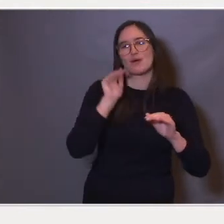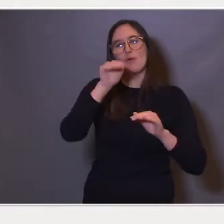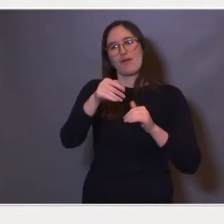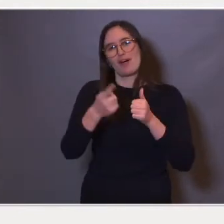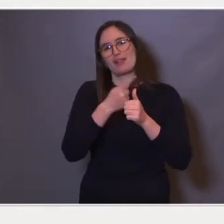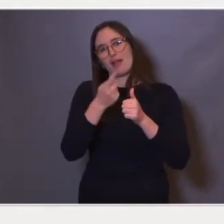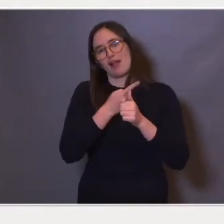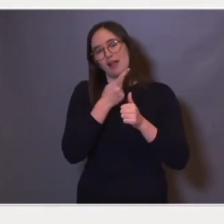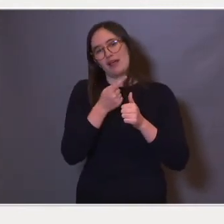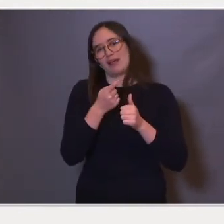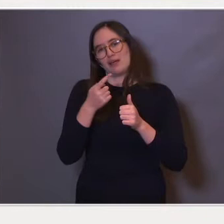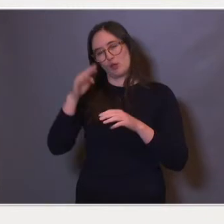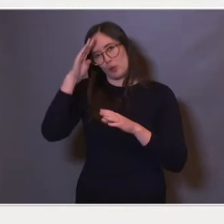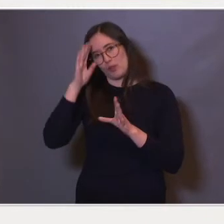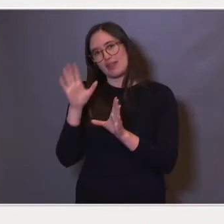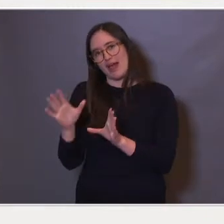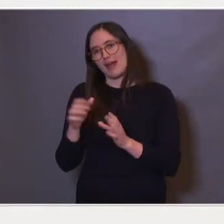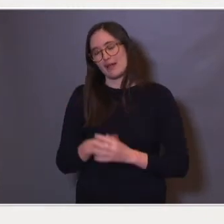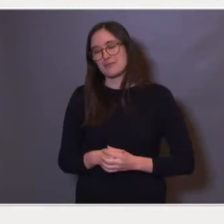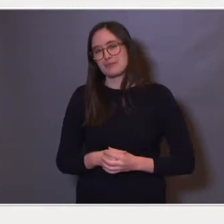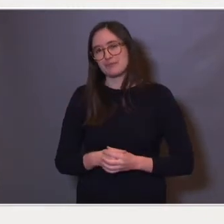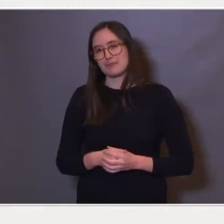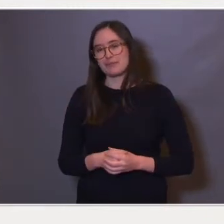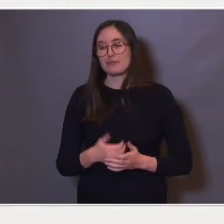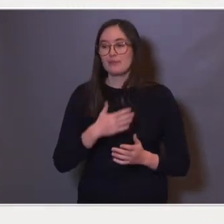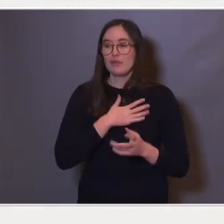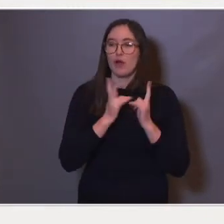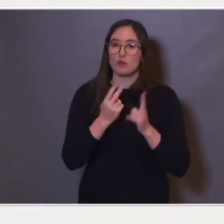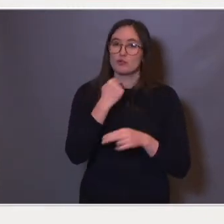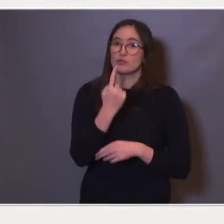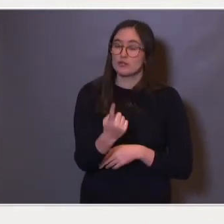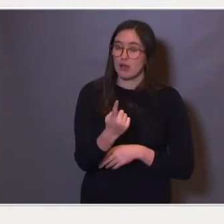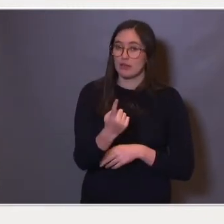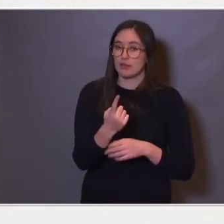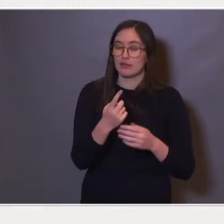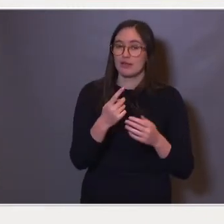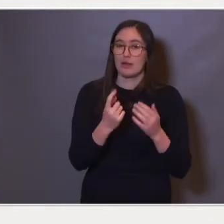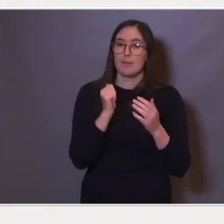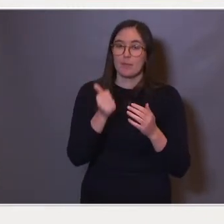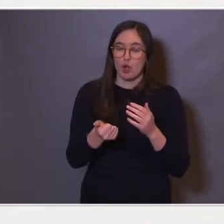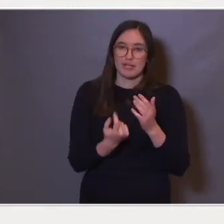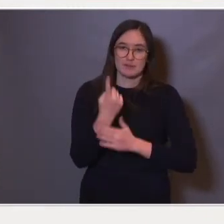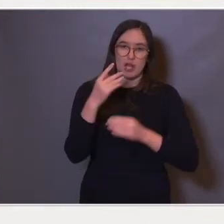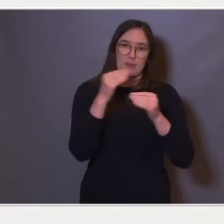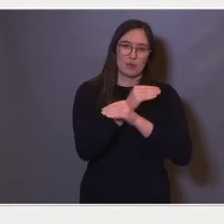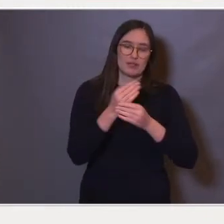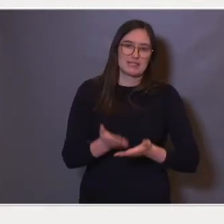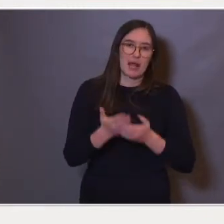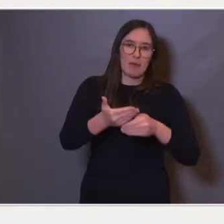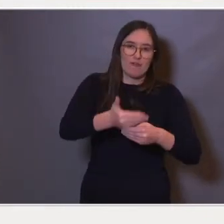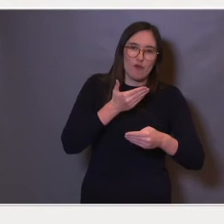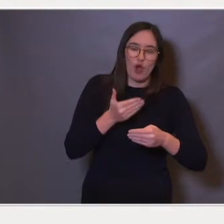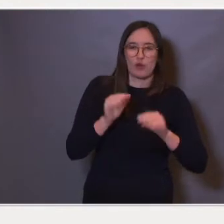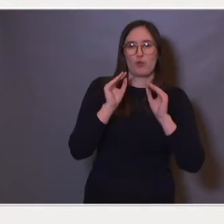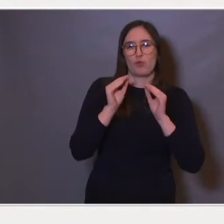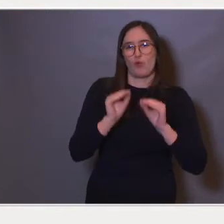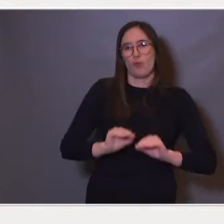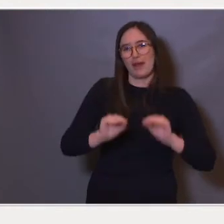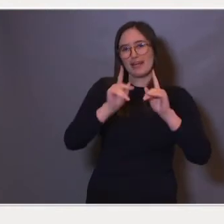Vi har også sagt at det bør være spesialpedagogisk hjelp før opplæringspliktig alder og spesialundervisning,